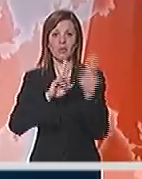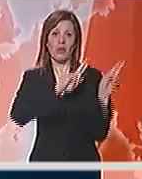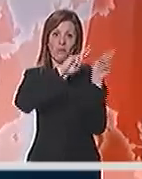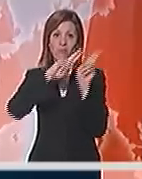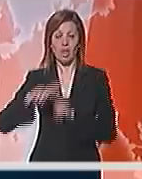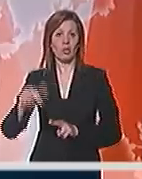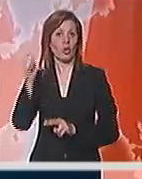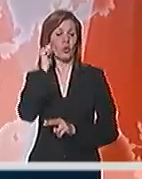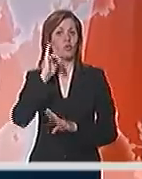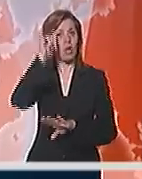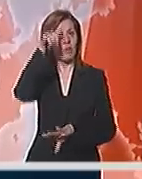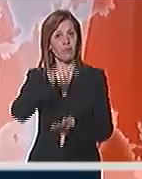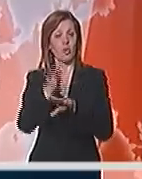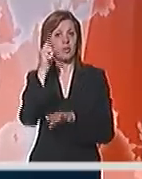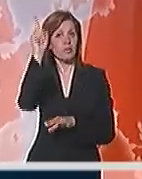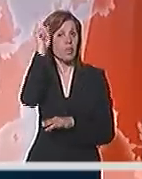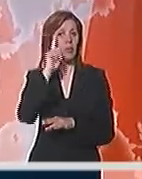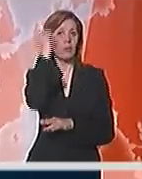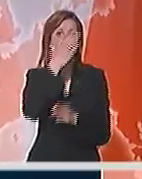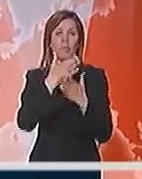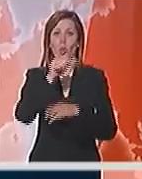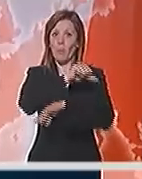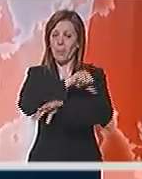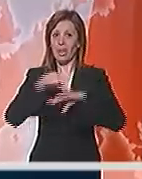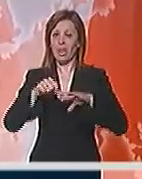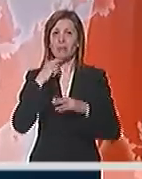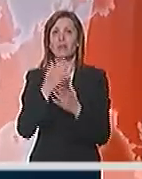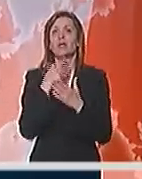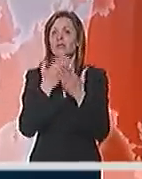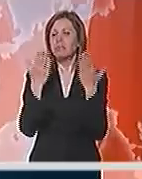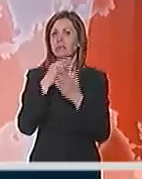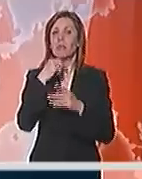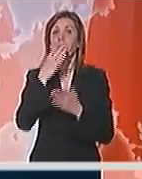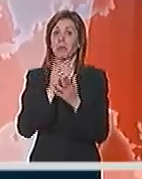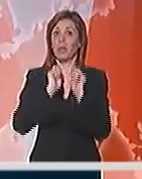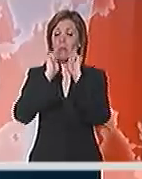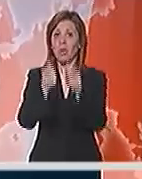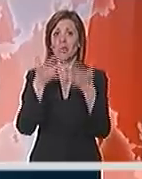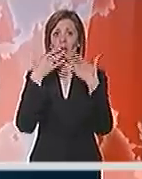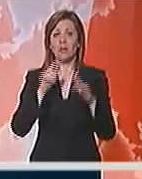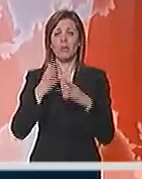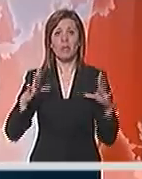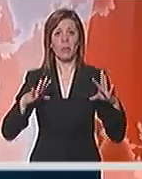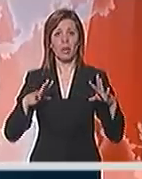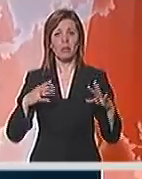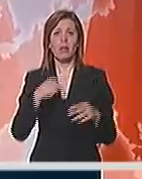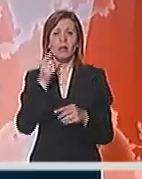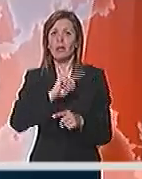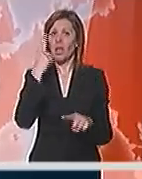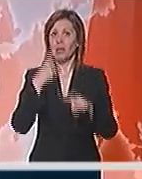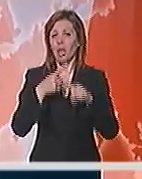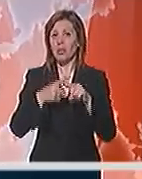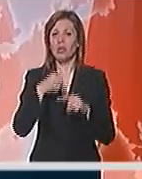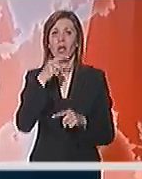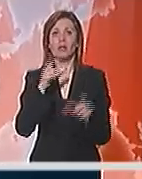vratio se juče avionom iz Nemačke gde je operisan. Medijske spekulacije da će podneti ostavku posle praznika su apsolutno